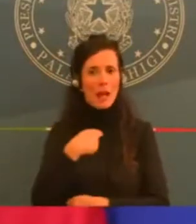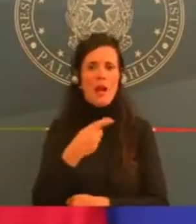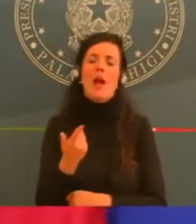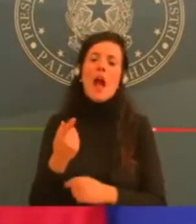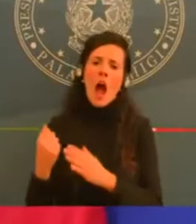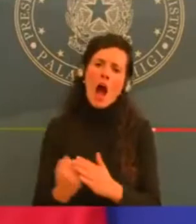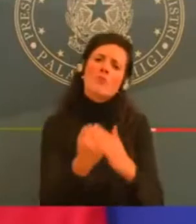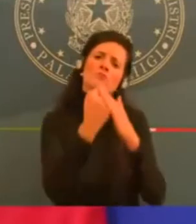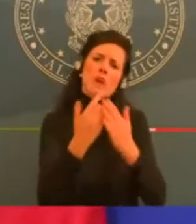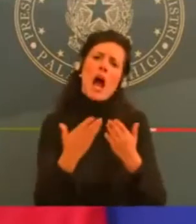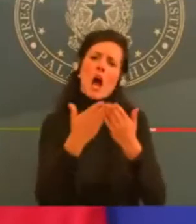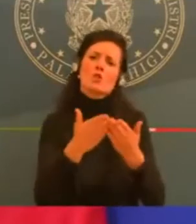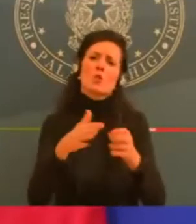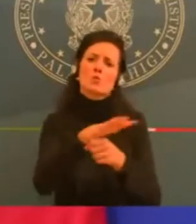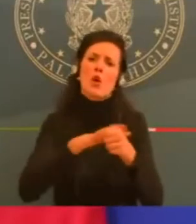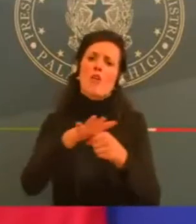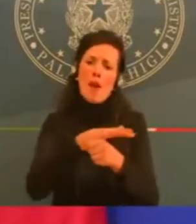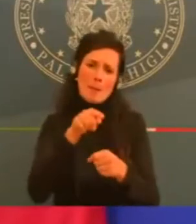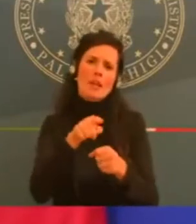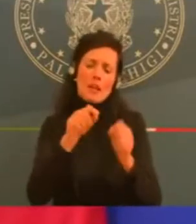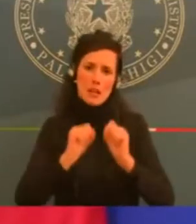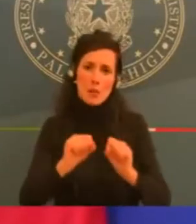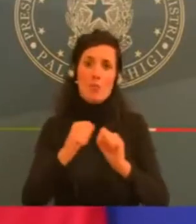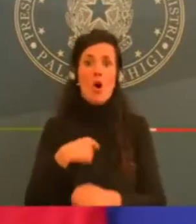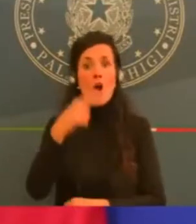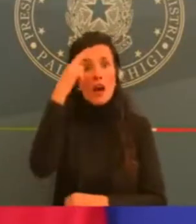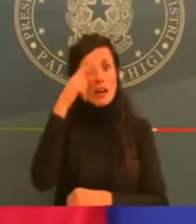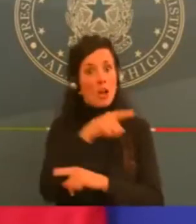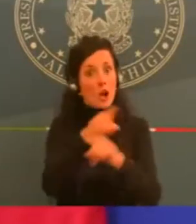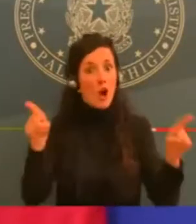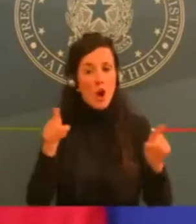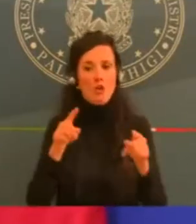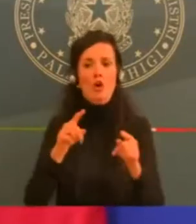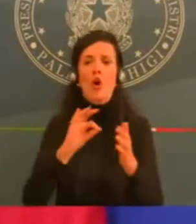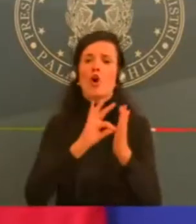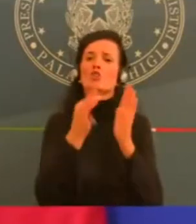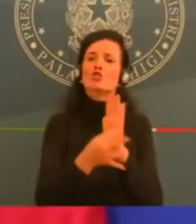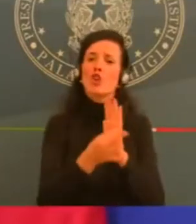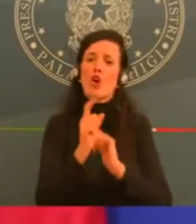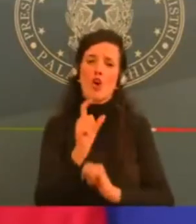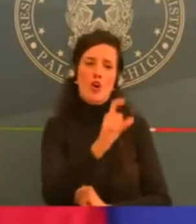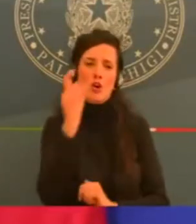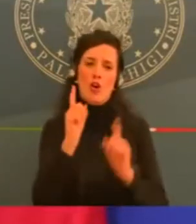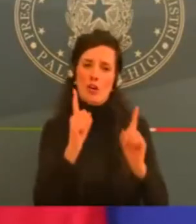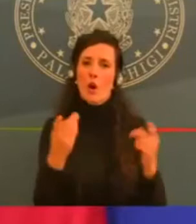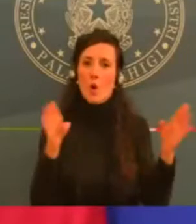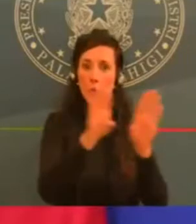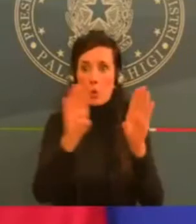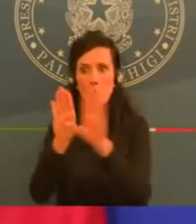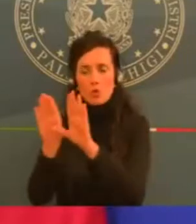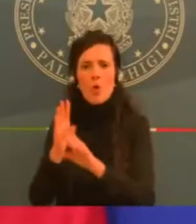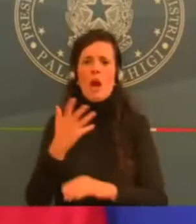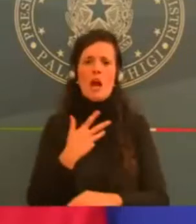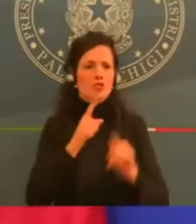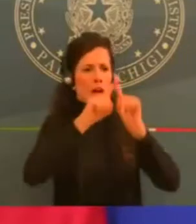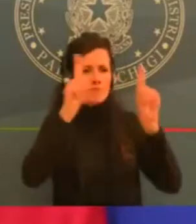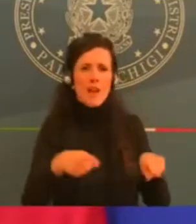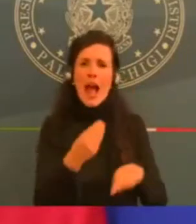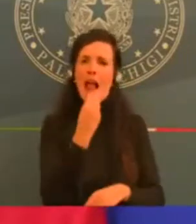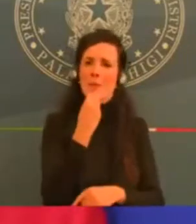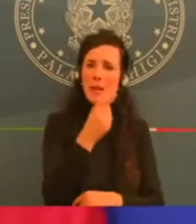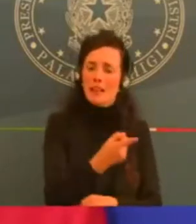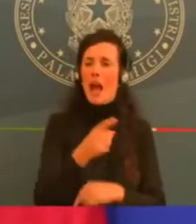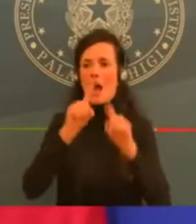generi alimentari, di prima necessità, quindi si potranno pane, latte, pasta acquistare con uno sconto del